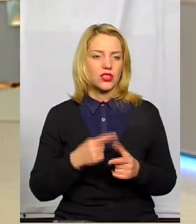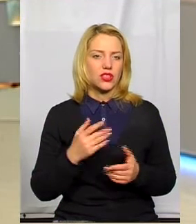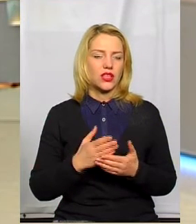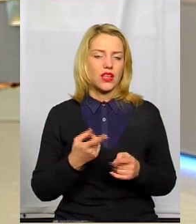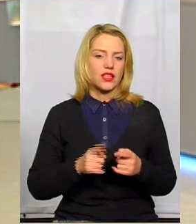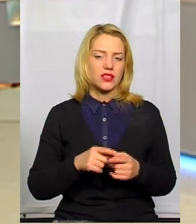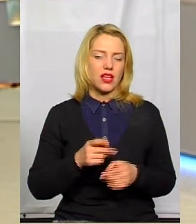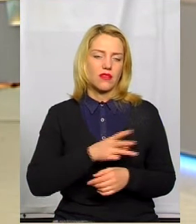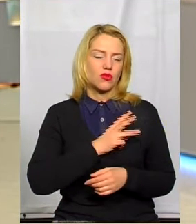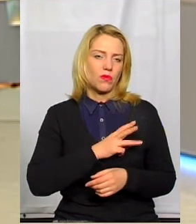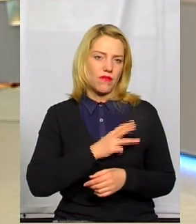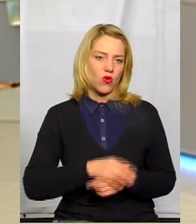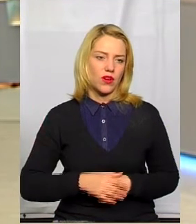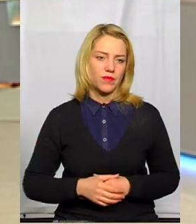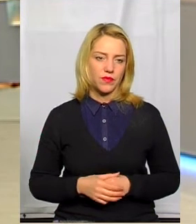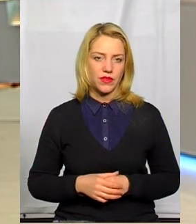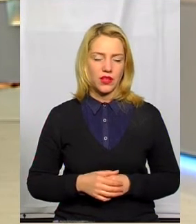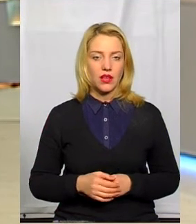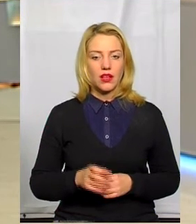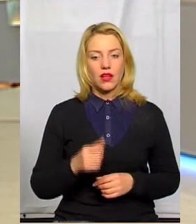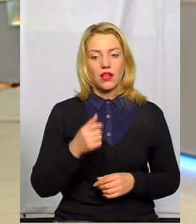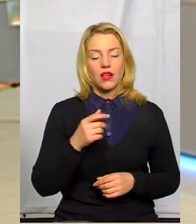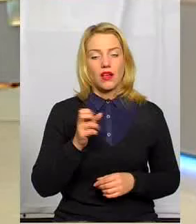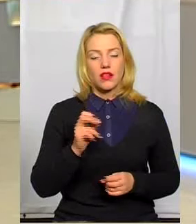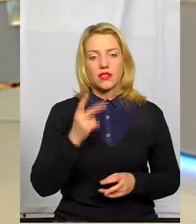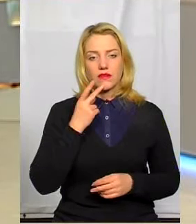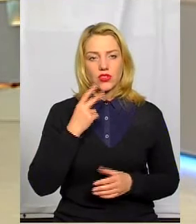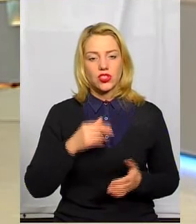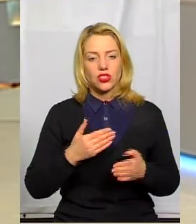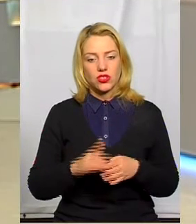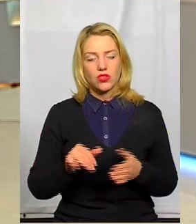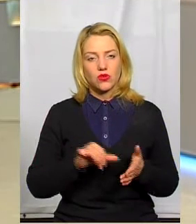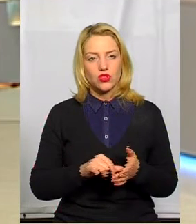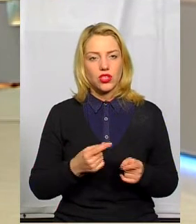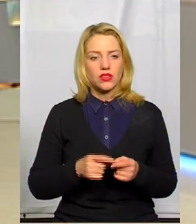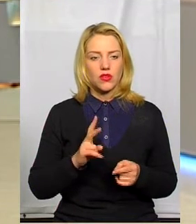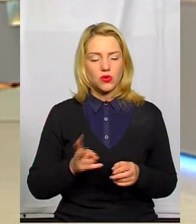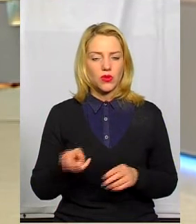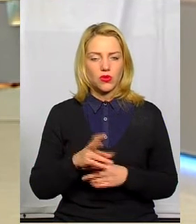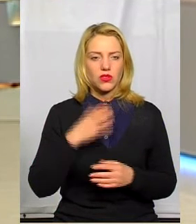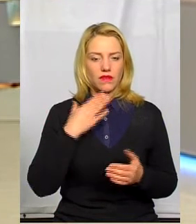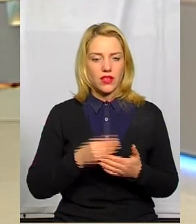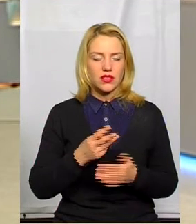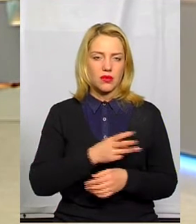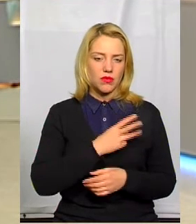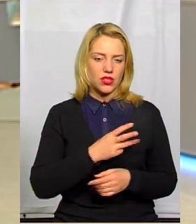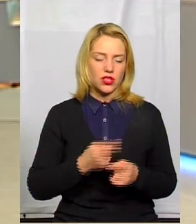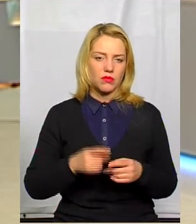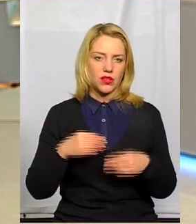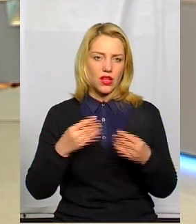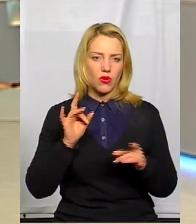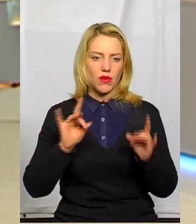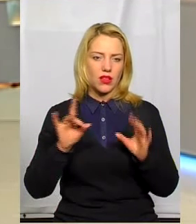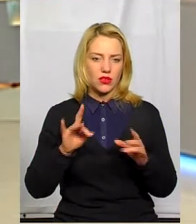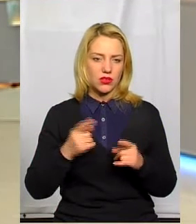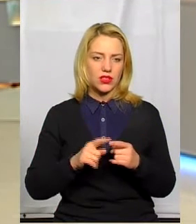на це добра воля молодих людей? Ну, власне, завжди частина учасників – це ті, хто приходять за власним бажанням, тому що ми даємо анонси у соціальних мережах,